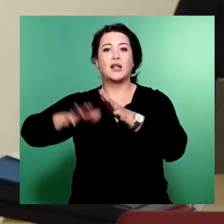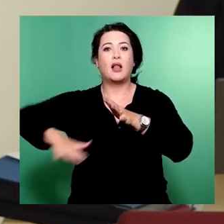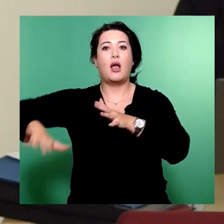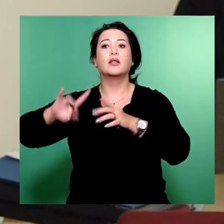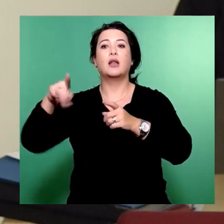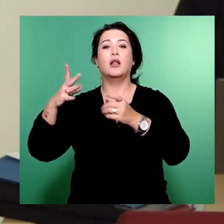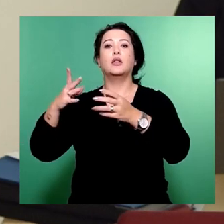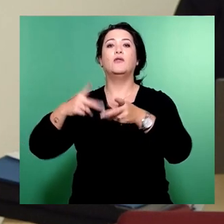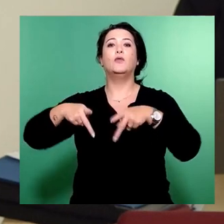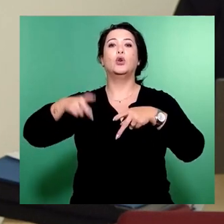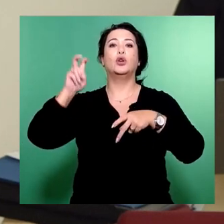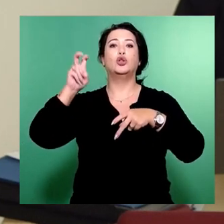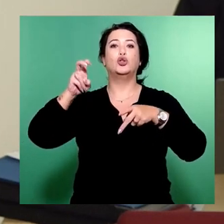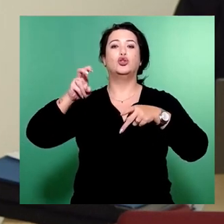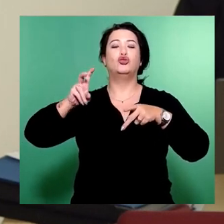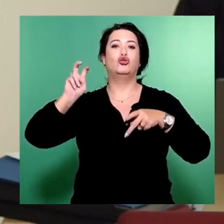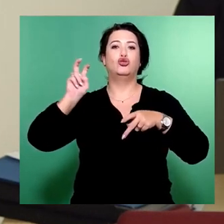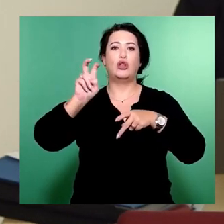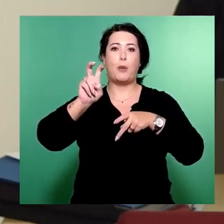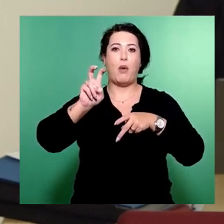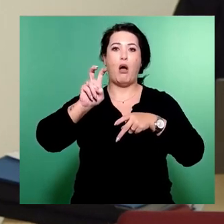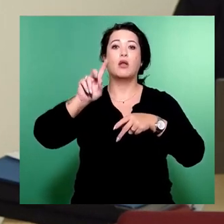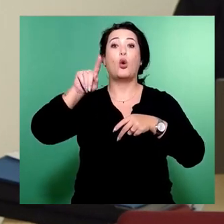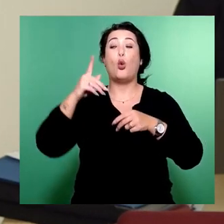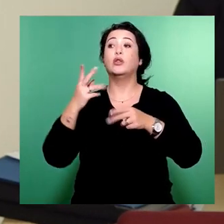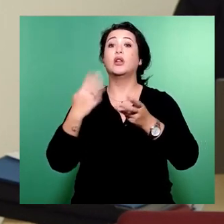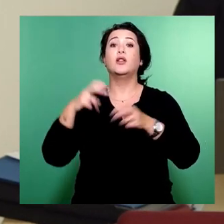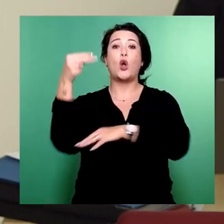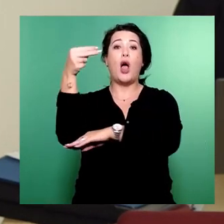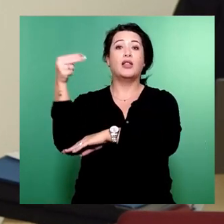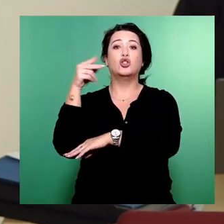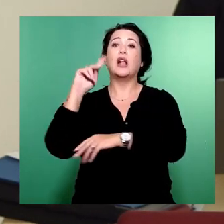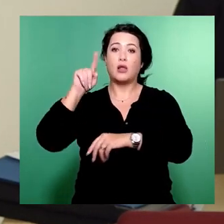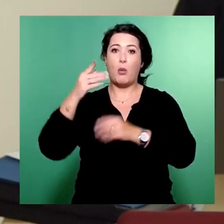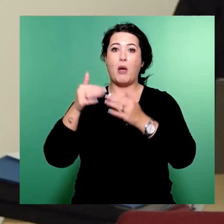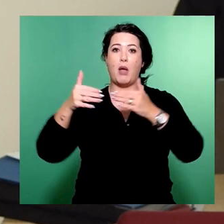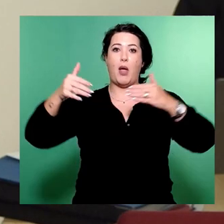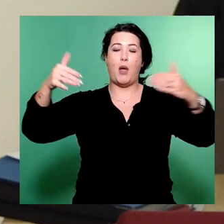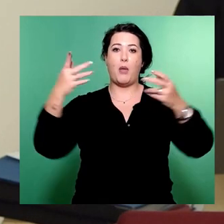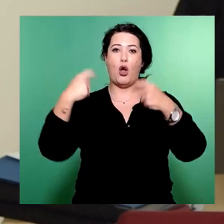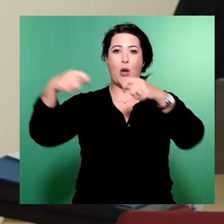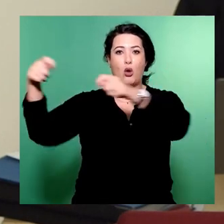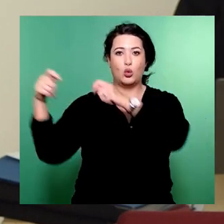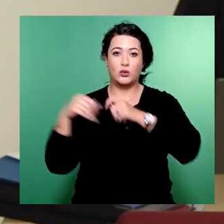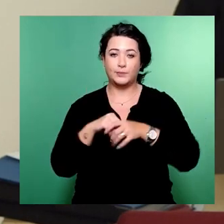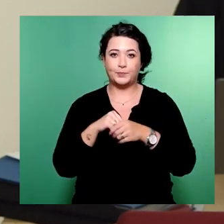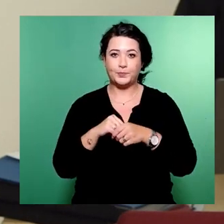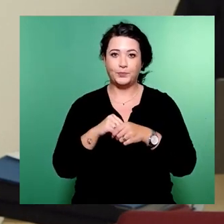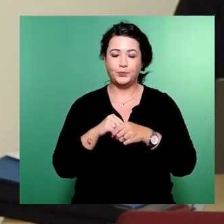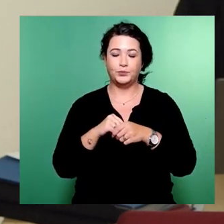Stadtbahnwagen und der behinderten gerechte Ausbau von Haltestellen. Und es ist so, dass insbesondere der